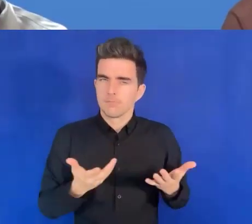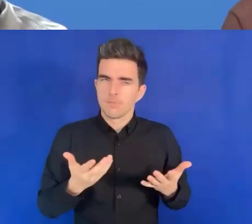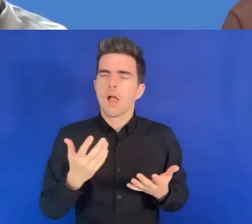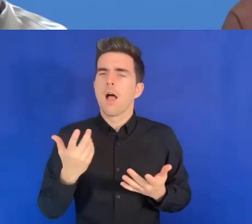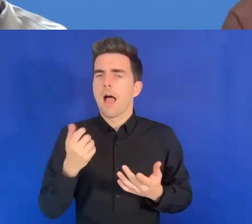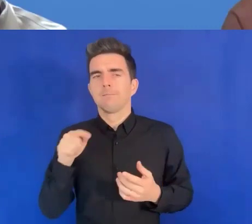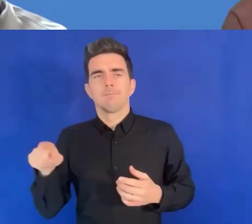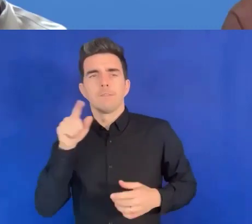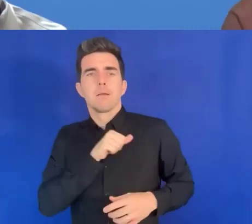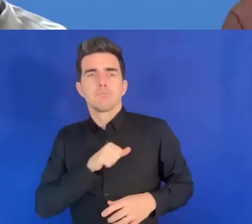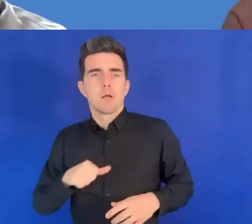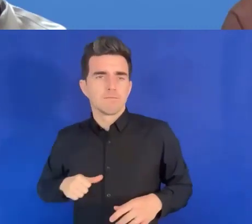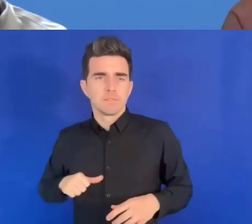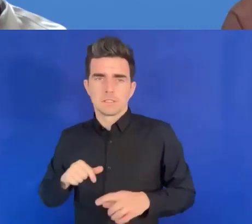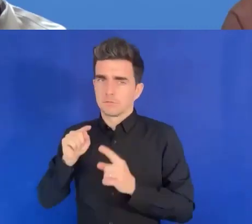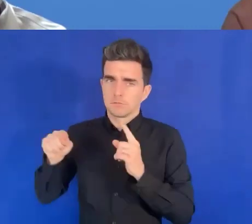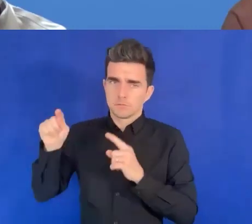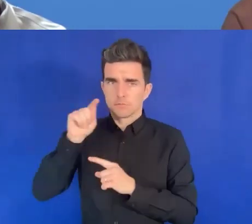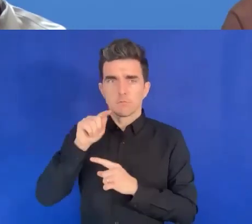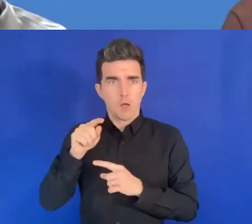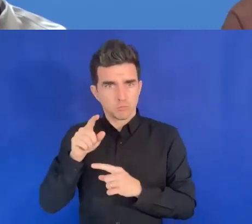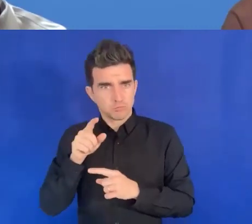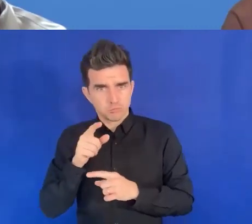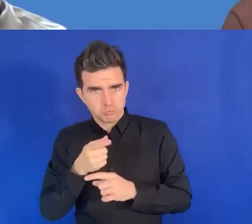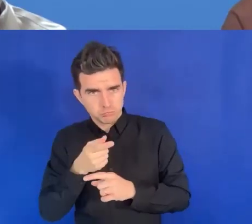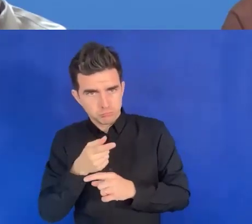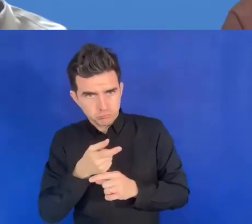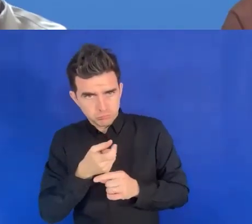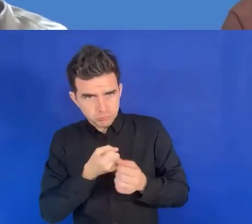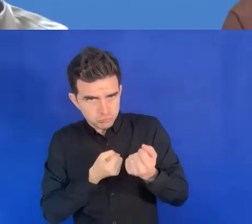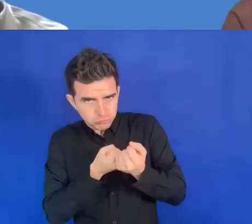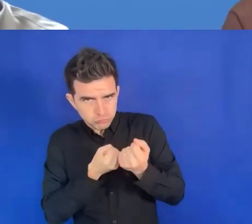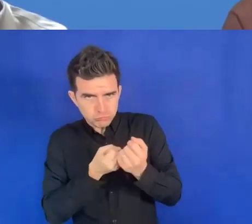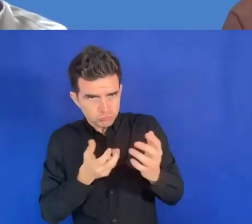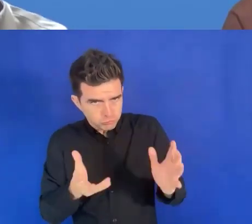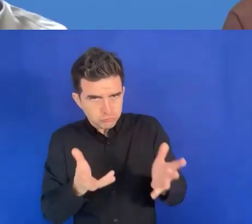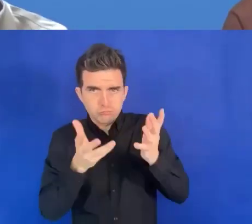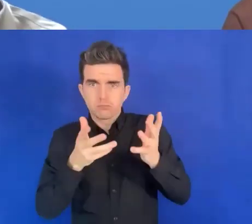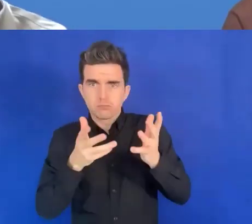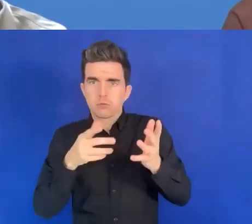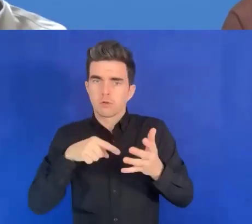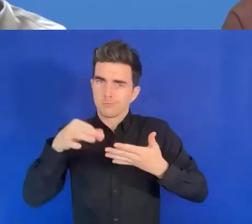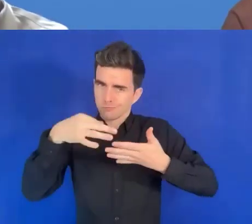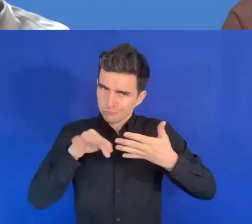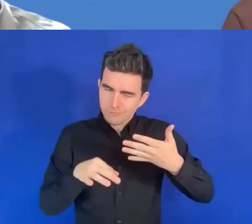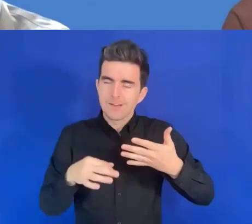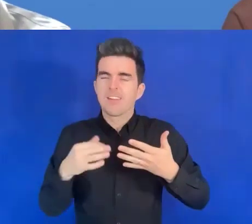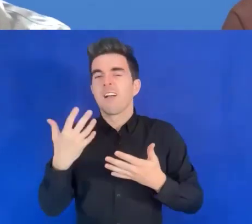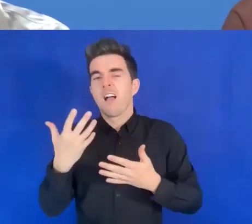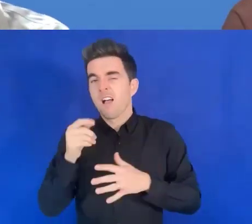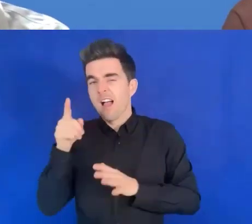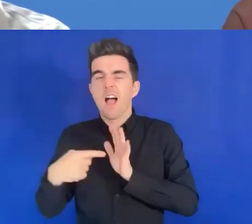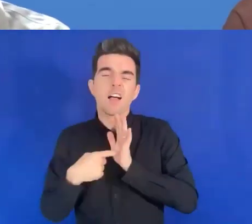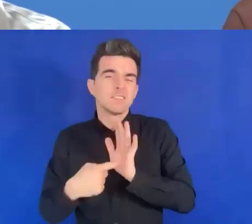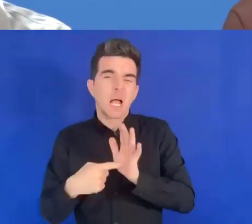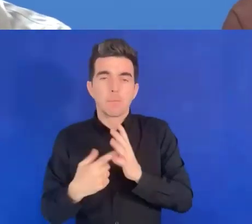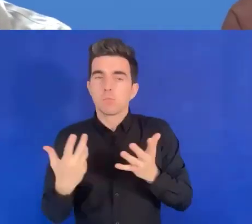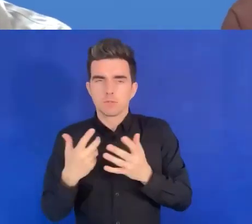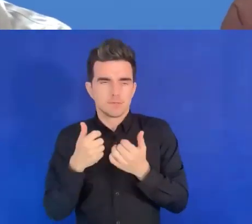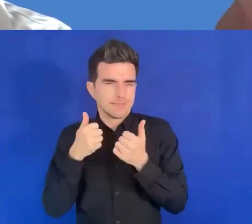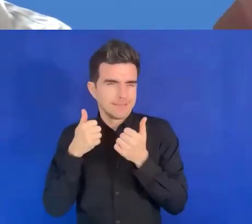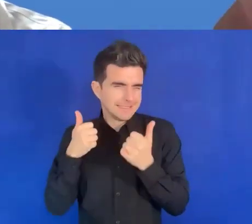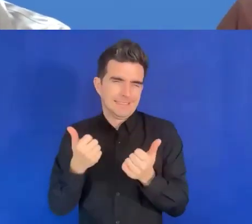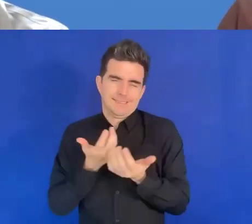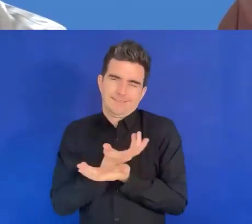l'élaboration de ce tableau de bord. Ce n'est qu'un exemple, c'est un exemple de l